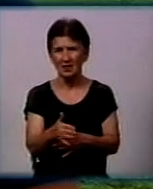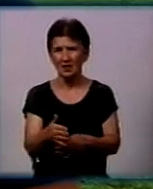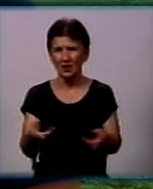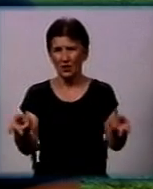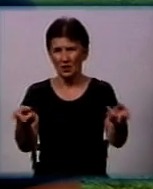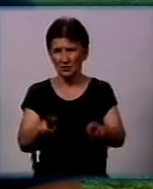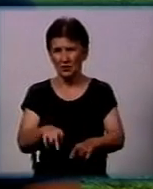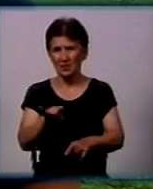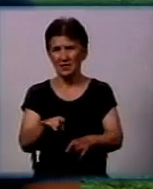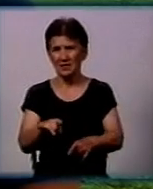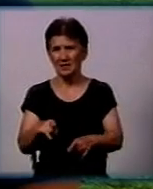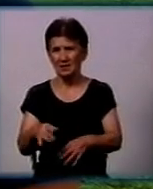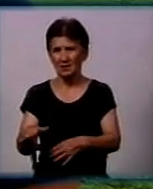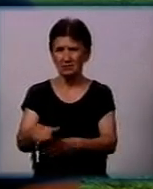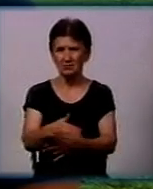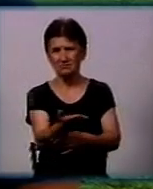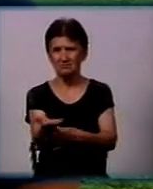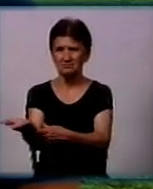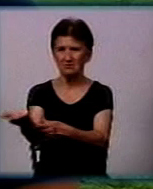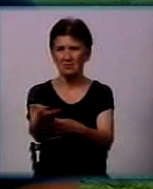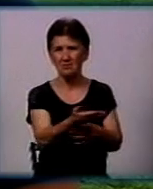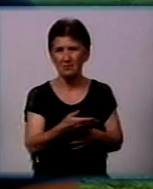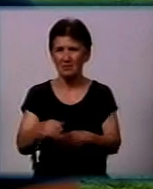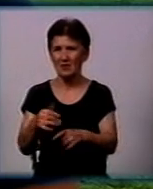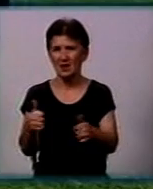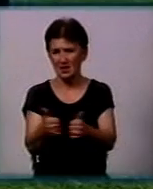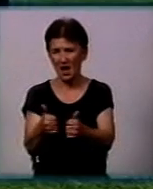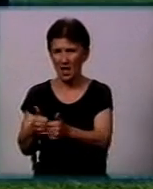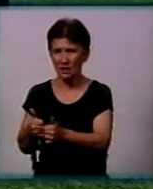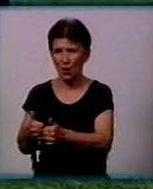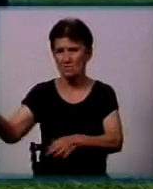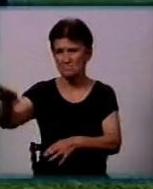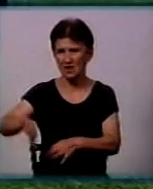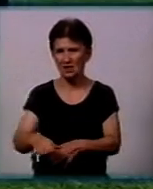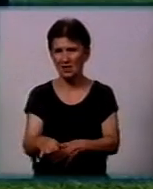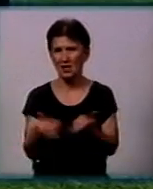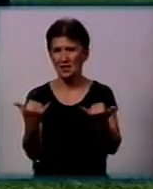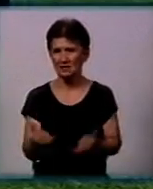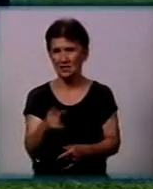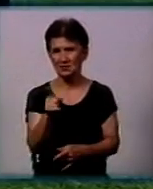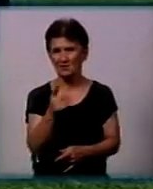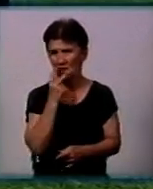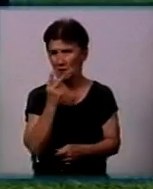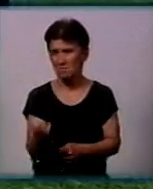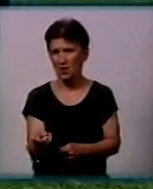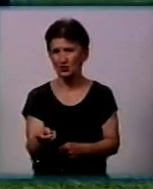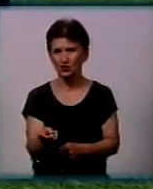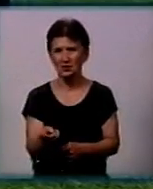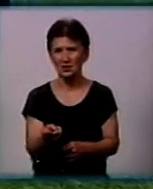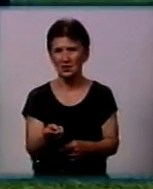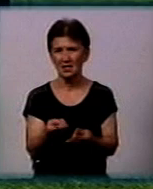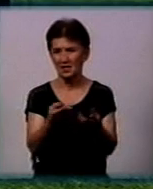плаває по річці вдоль берегів. Зараз ви бачите, на березі річки лежать